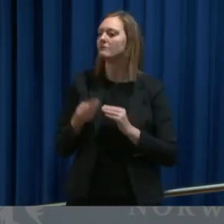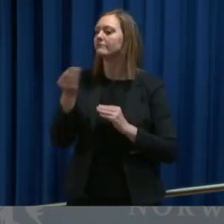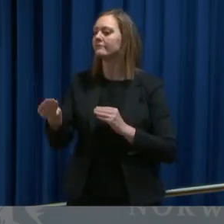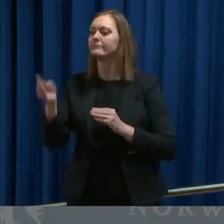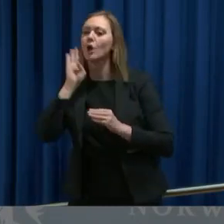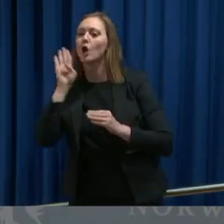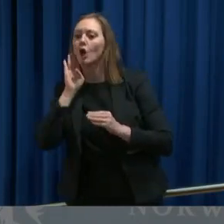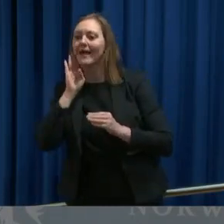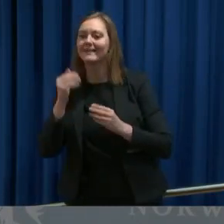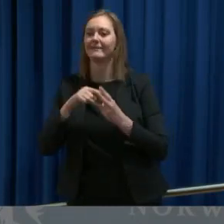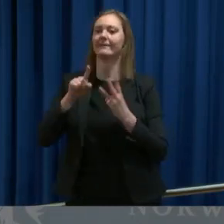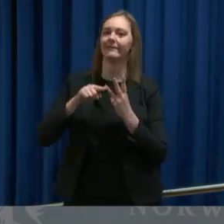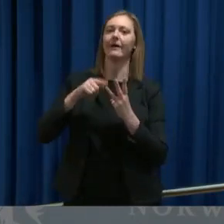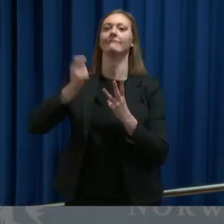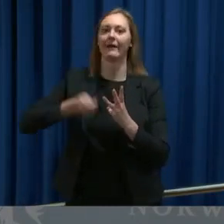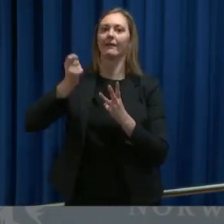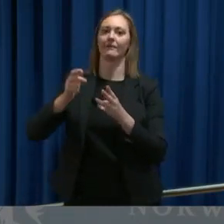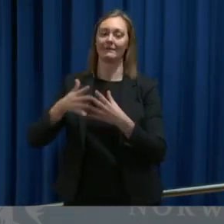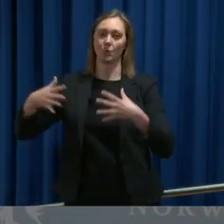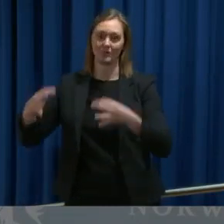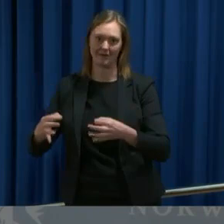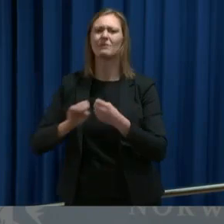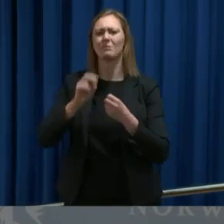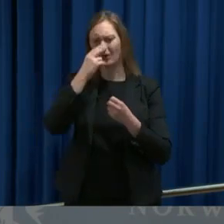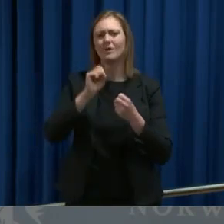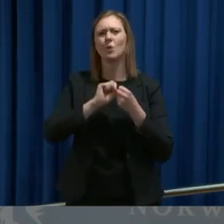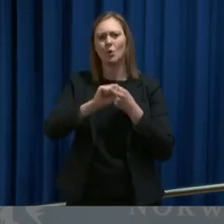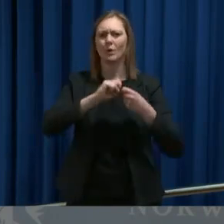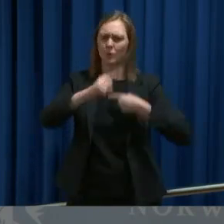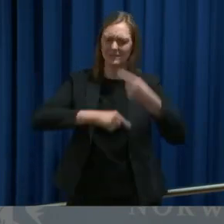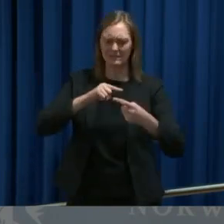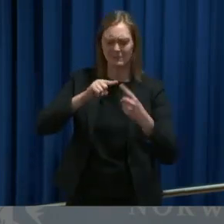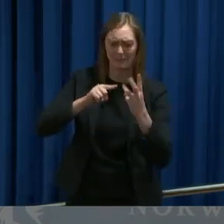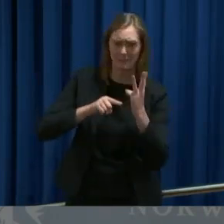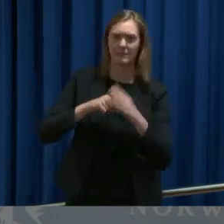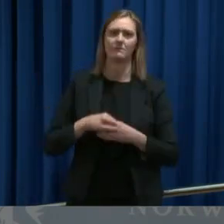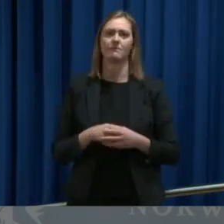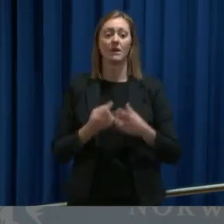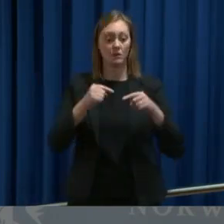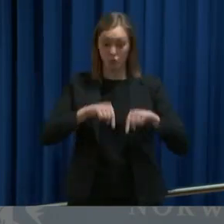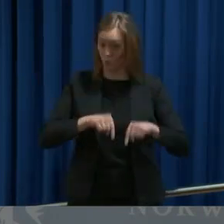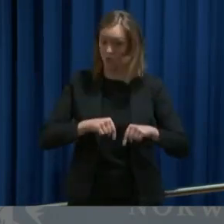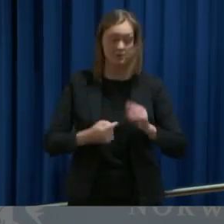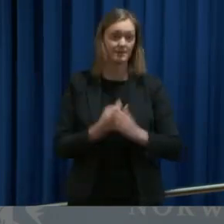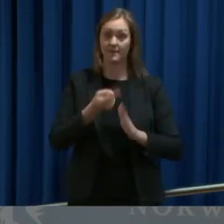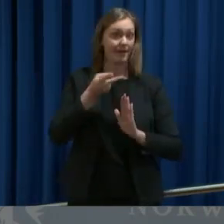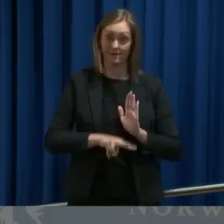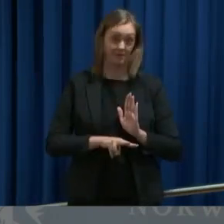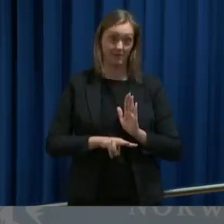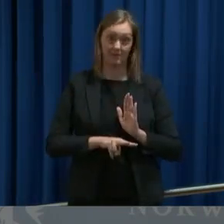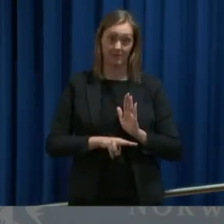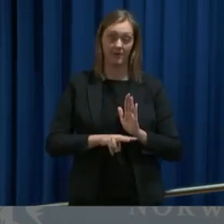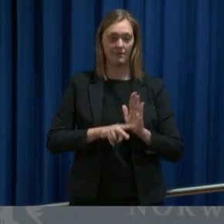deretter får det vedtatt i Stortinget. Det skjer altså ingen endringer nå. Dette er en lov som skal gi oss